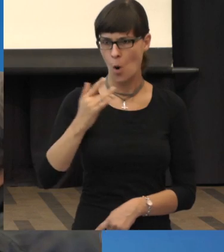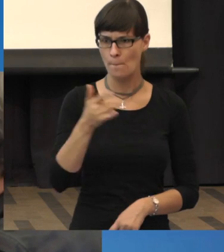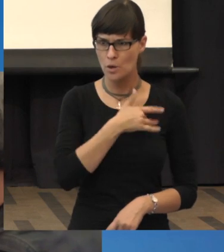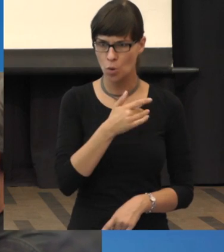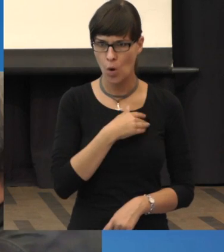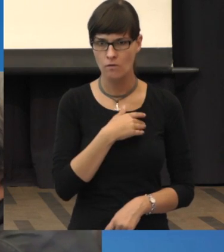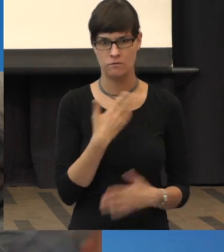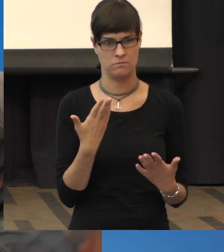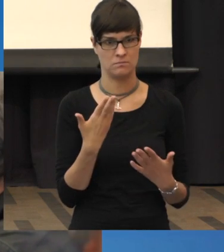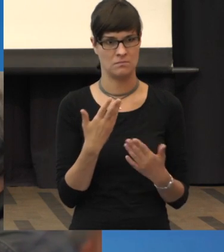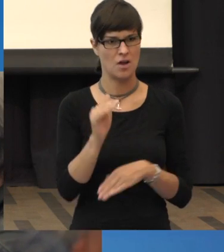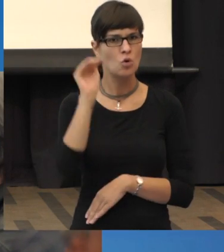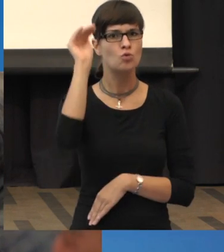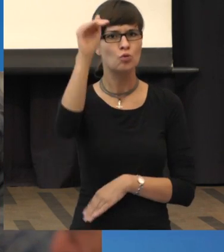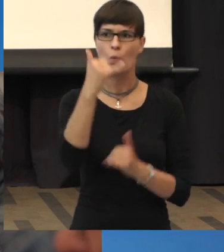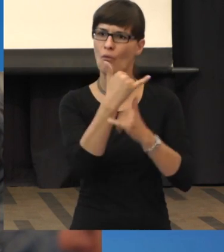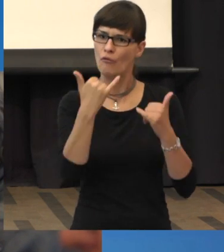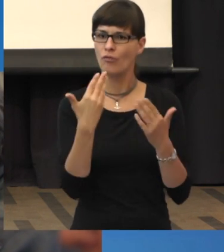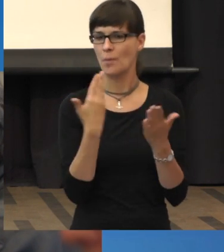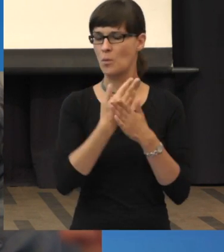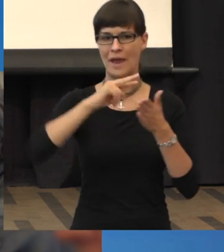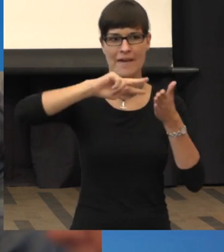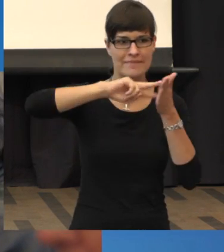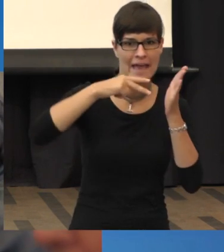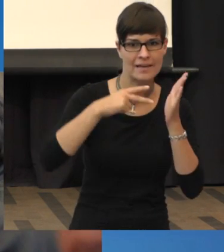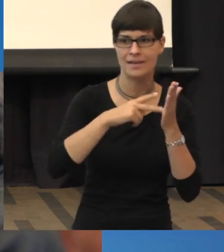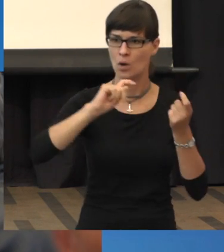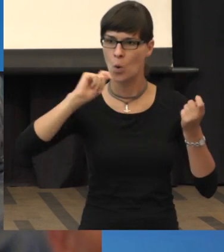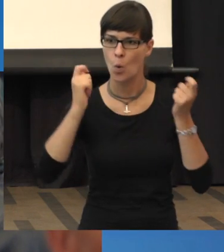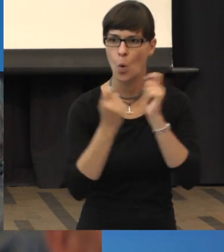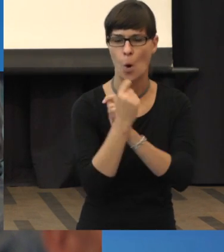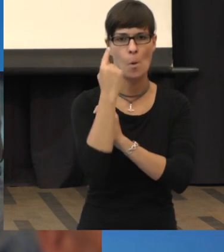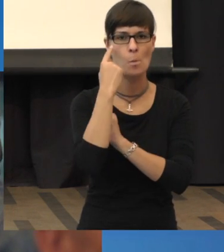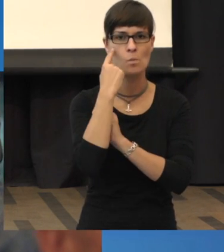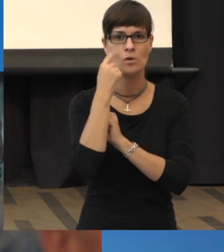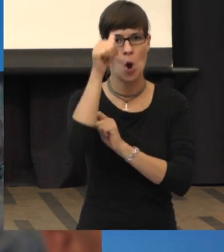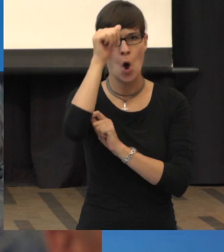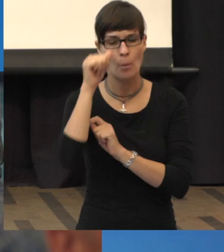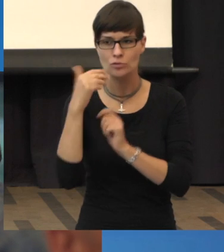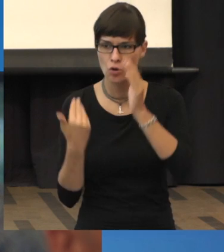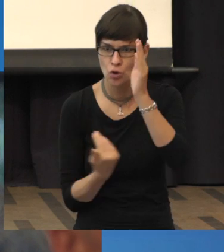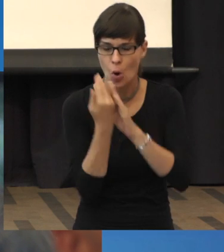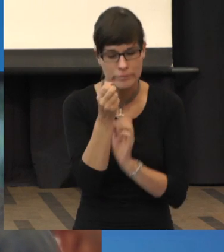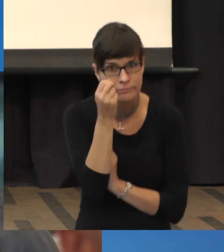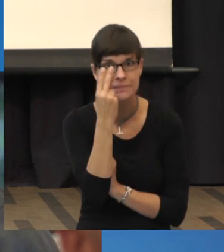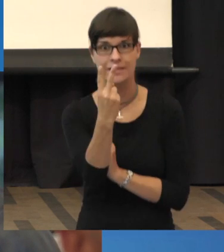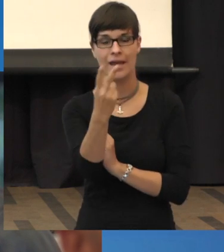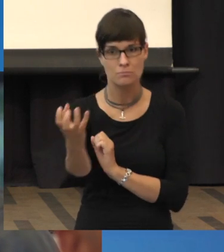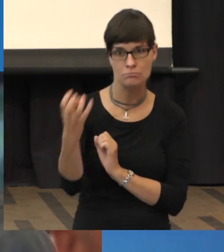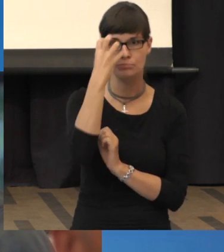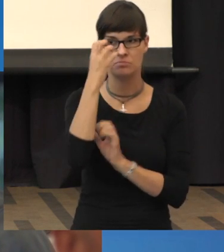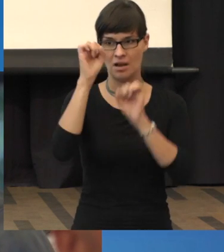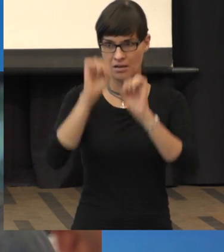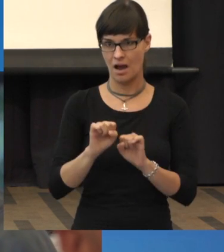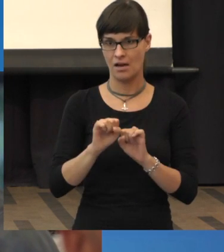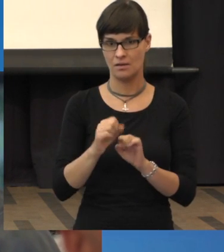denn die Zukunft vielleicht technisch aus, um den Menschen das Augenlicht wiederzugeben auf andere Art und Weise als mit